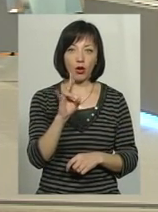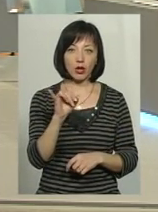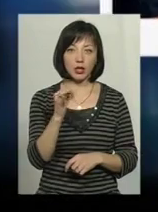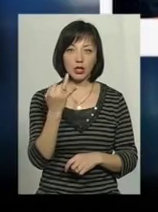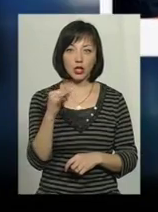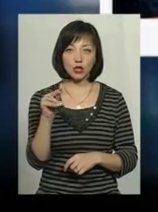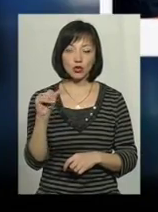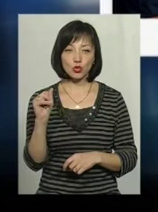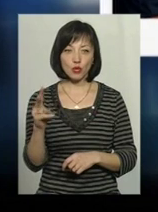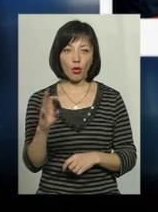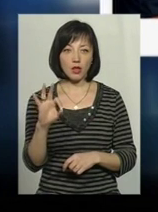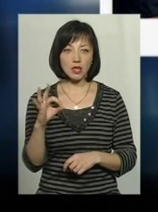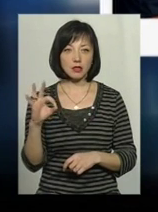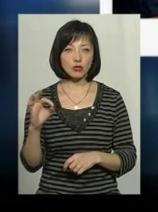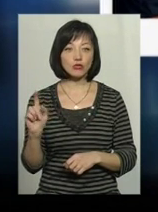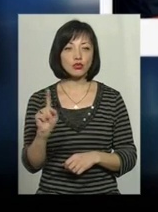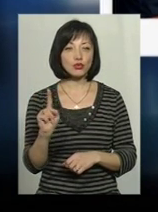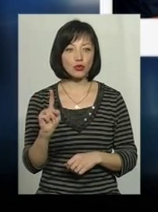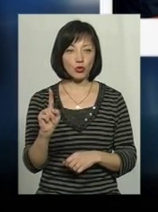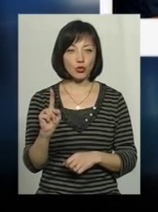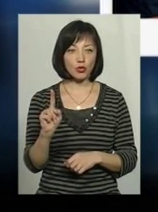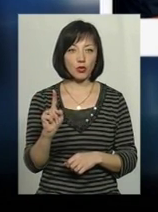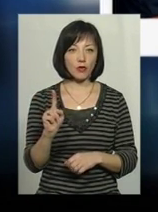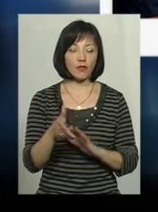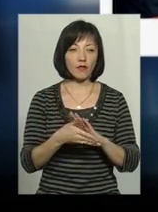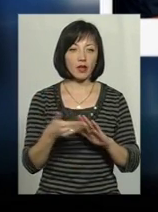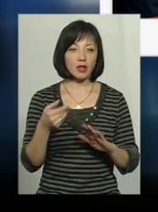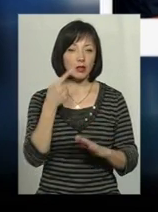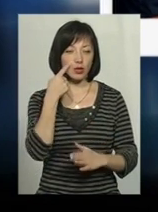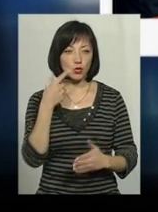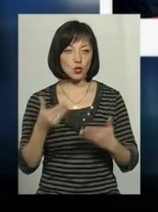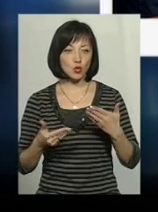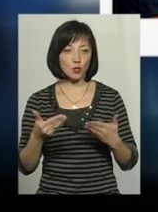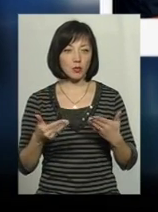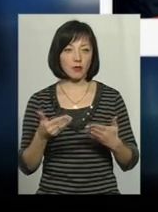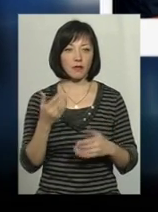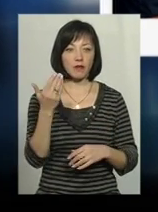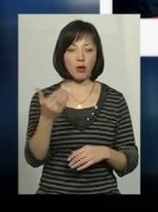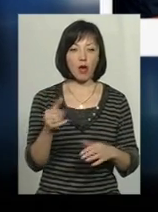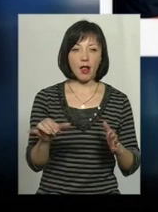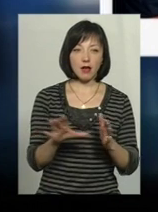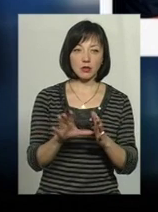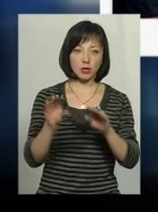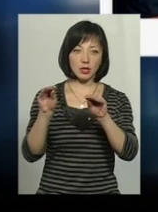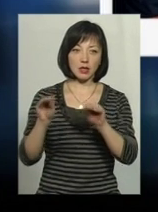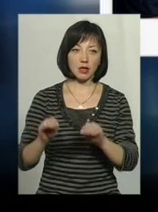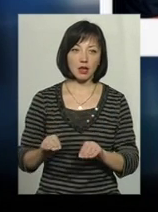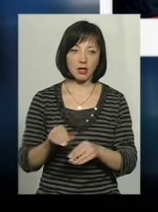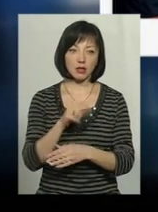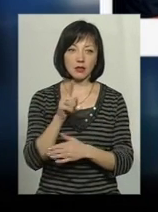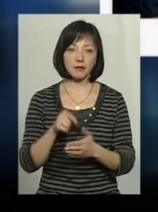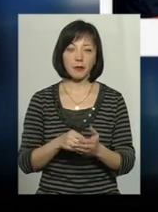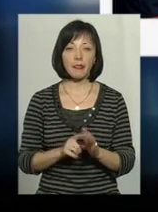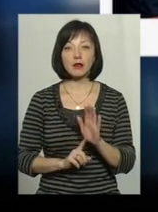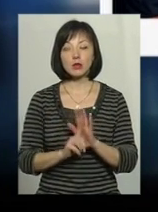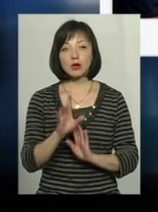Олександрович. Що викликало сумнів у його електронній декларації? Ну, спочатку було